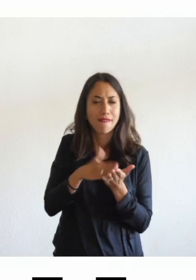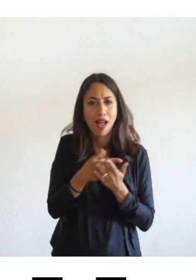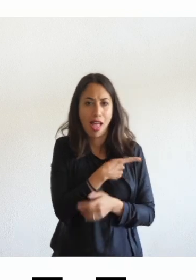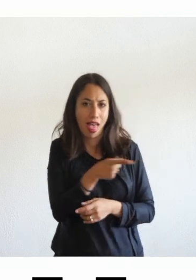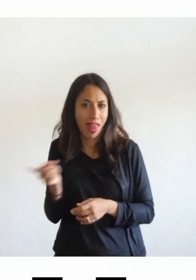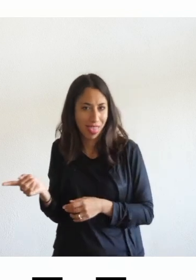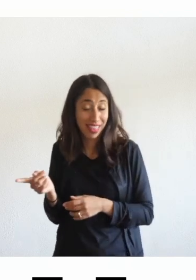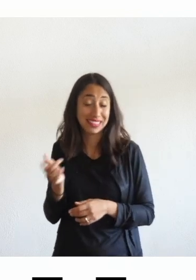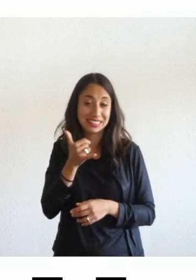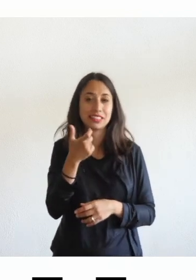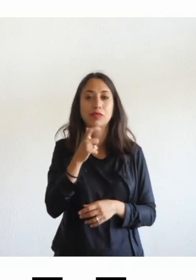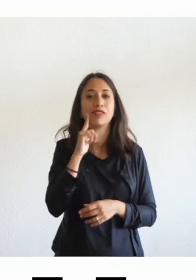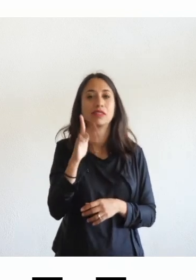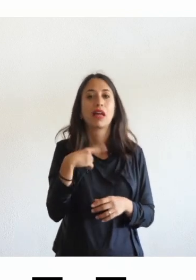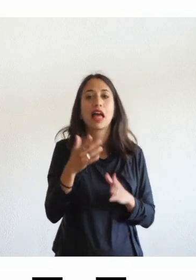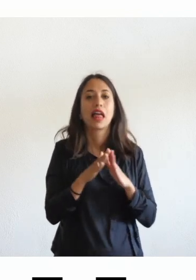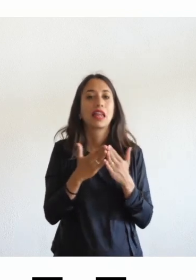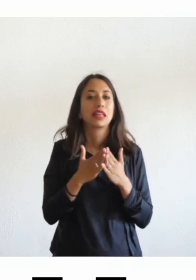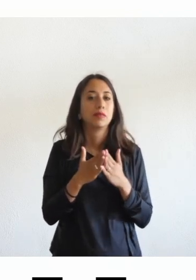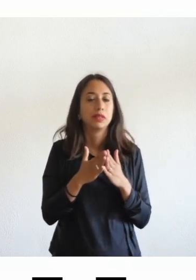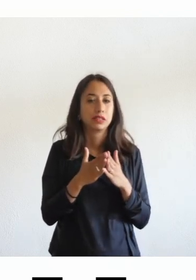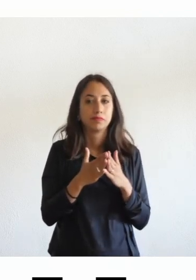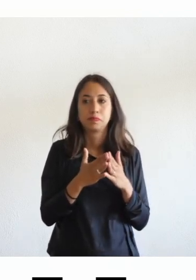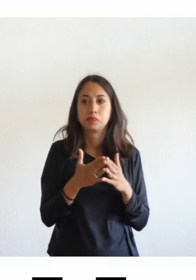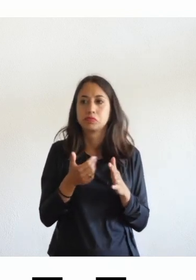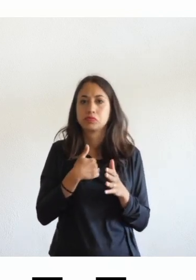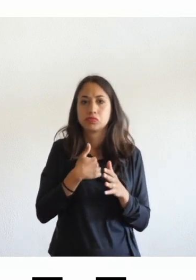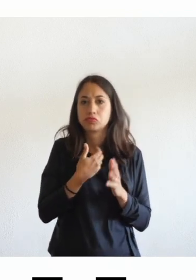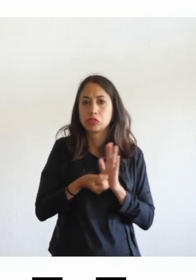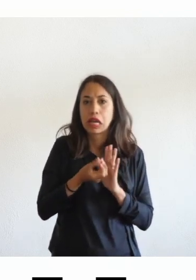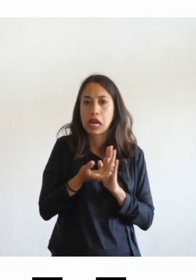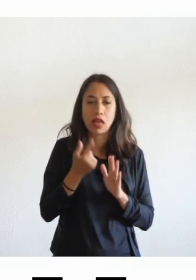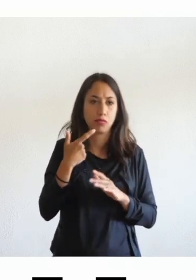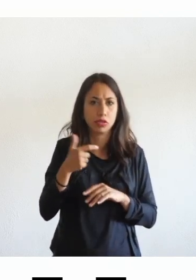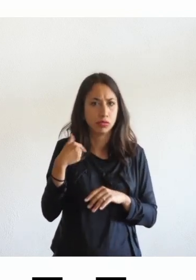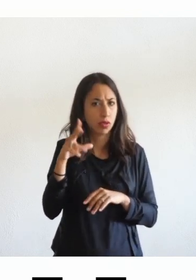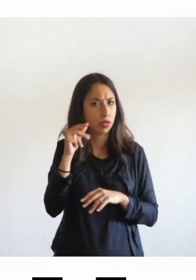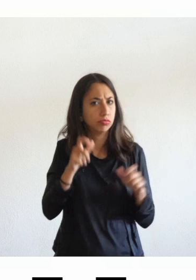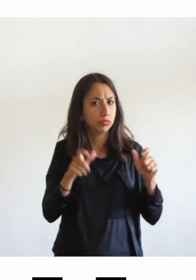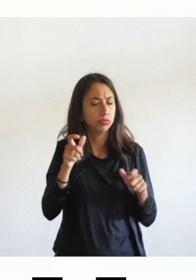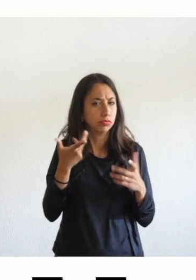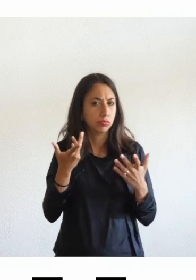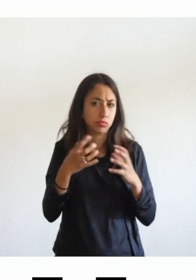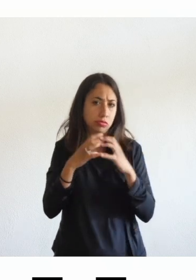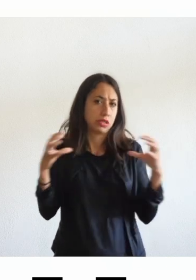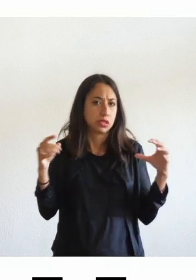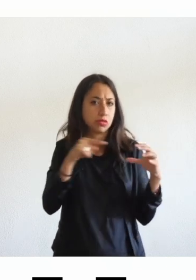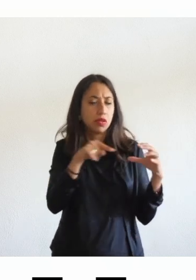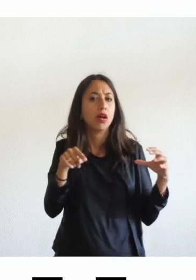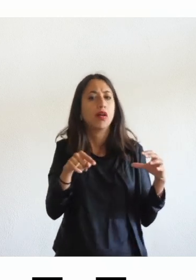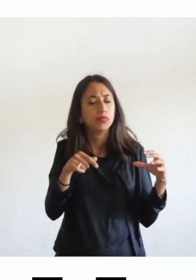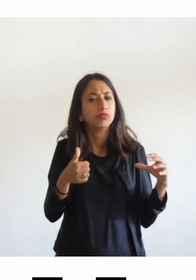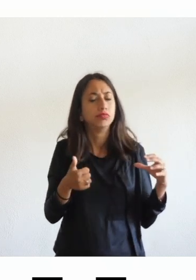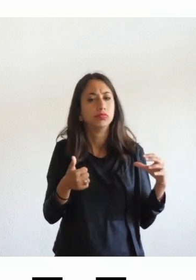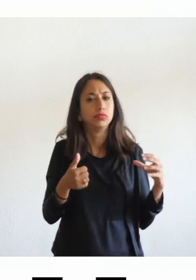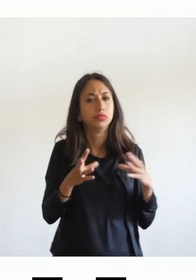spesso nei libri anche nei contenuti che autoprodotti conosco anche esperienze di istituti che hanno messo nel